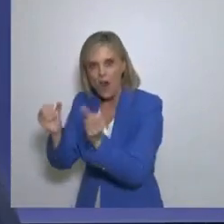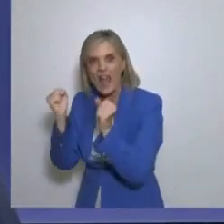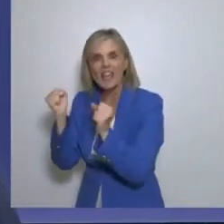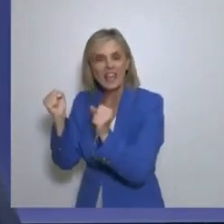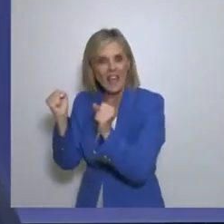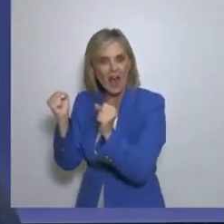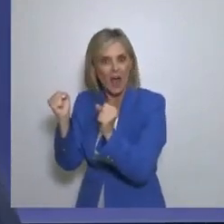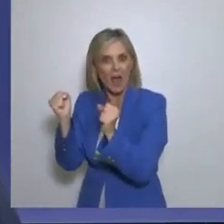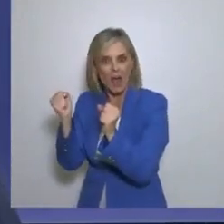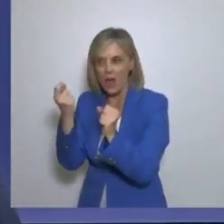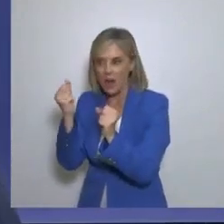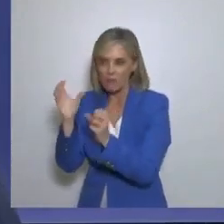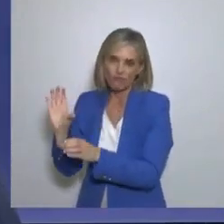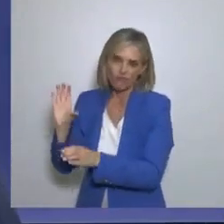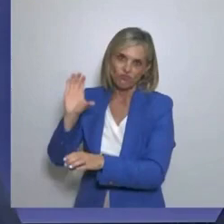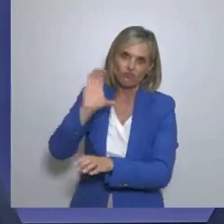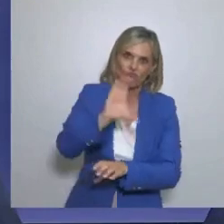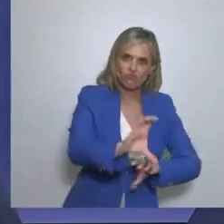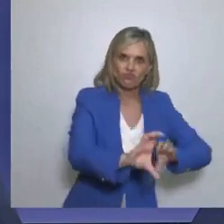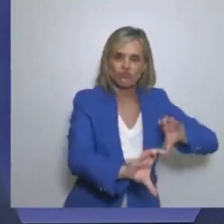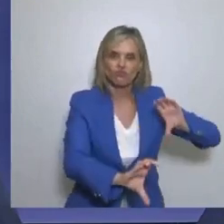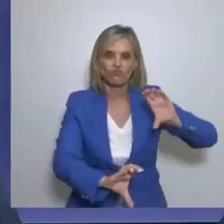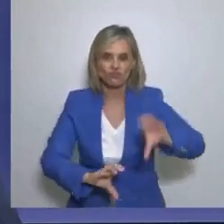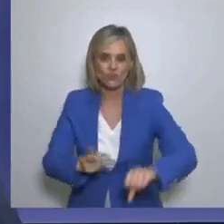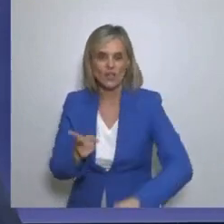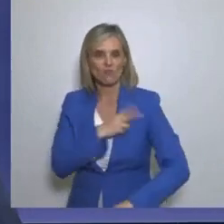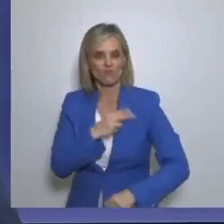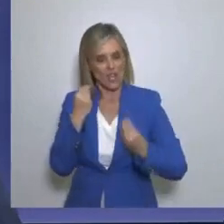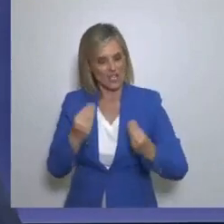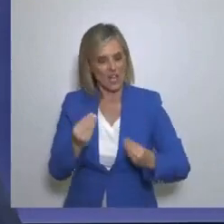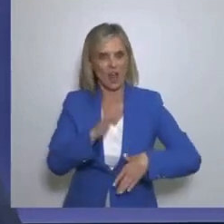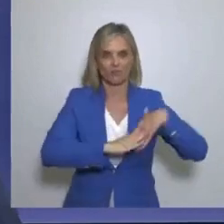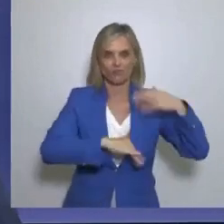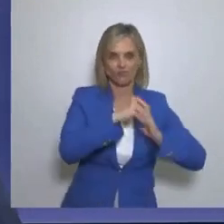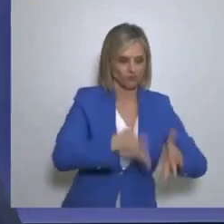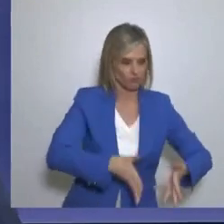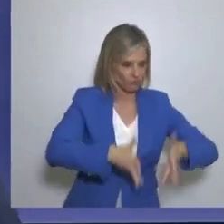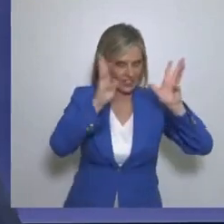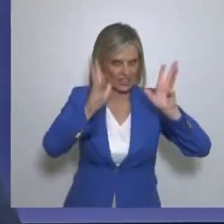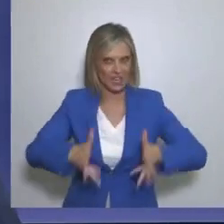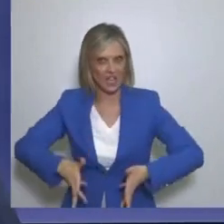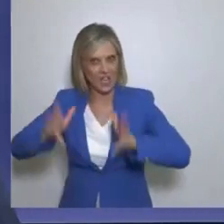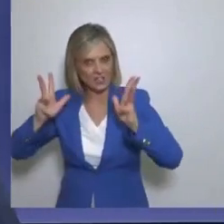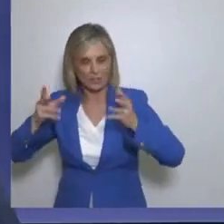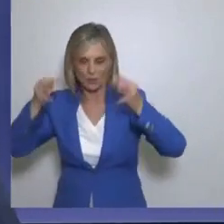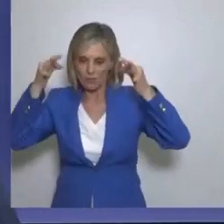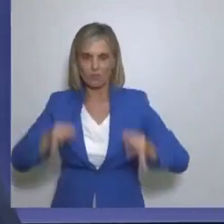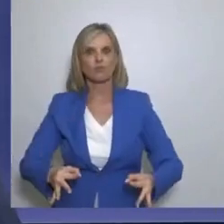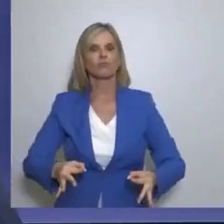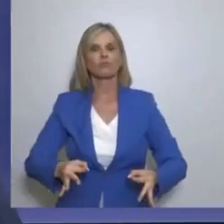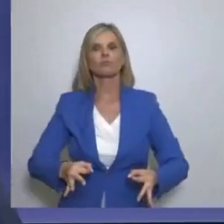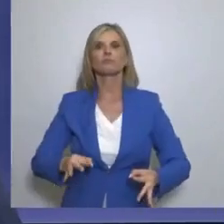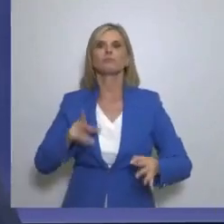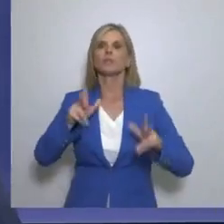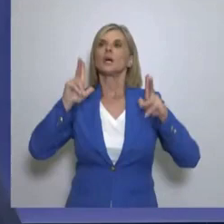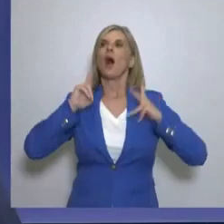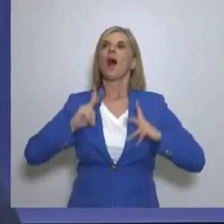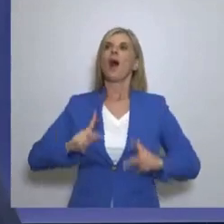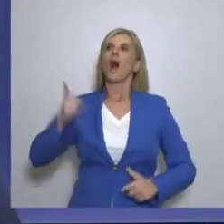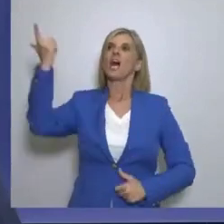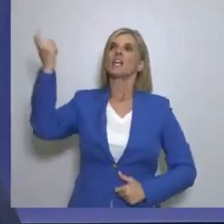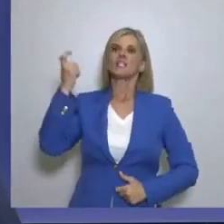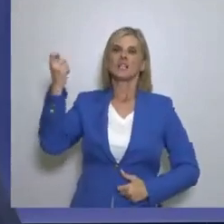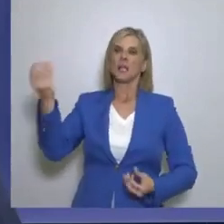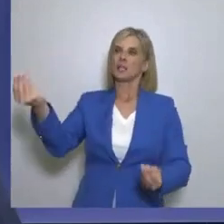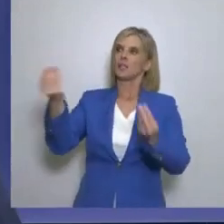Φτάνουν Να έχεις πολύ Καλές εκτεστάσεις Δομημένες Και πραγματικά Η σύνταξη του ανθρώπου Ειδικά με τα χρόνια που